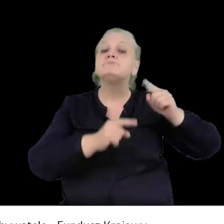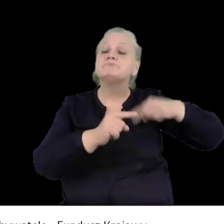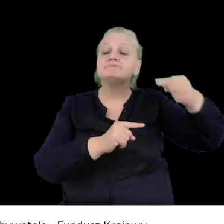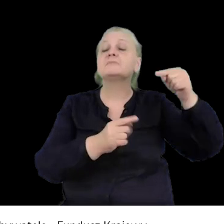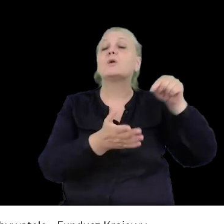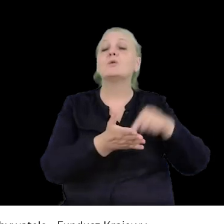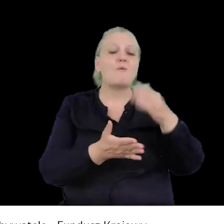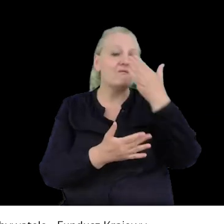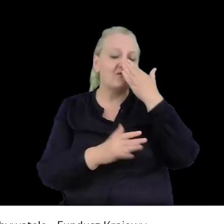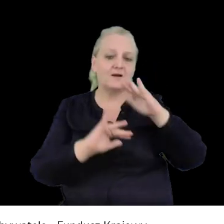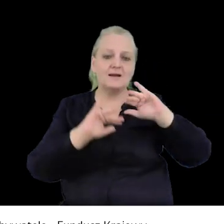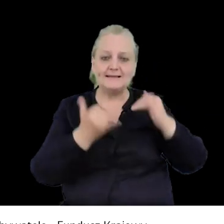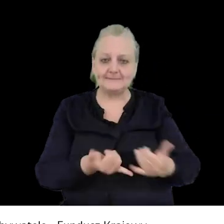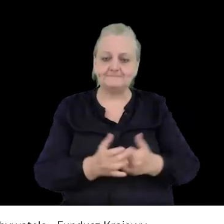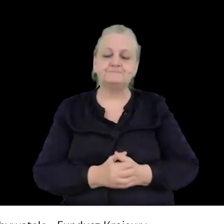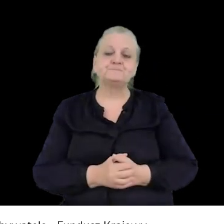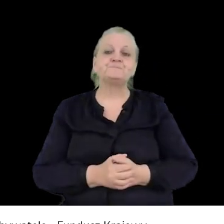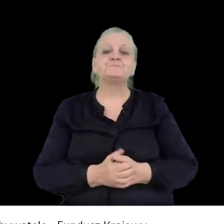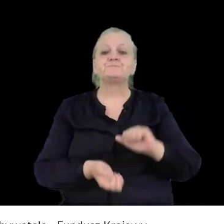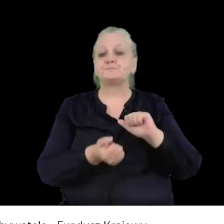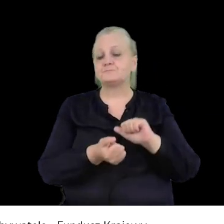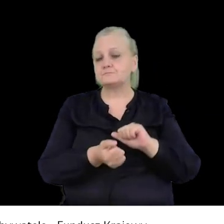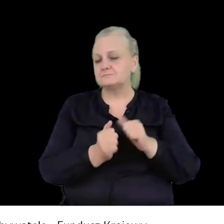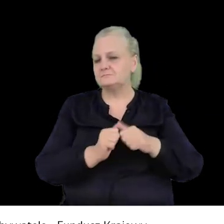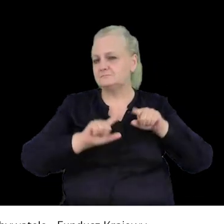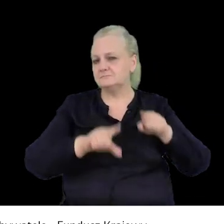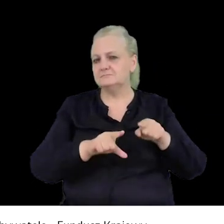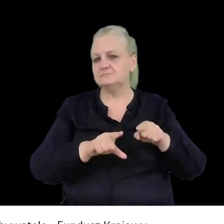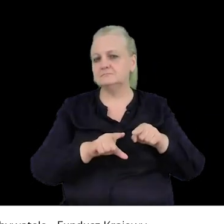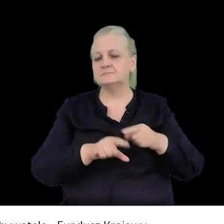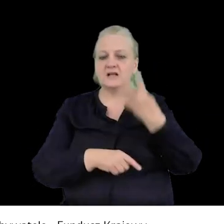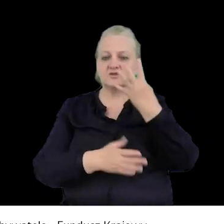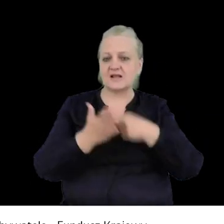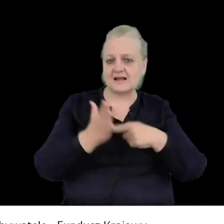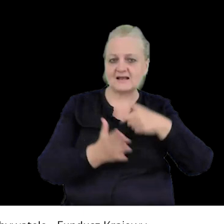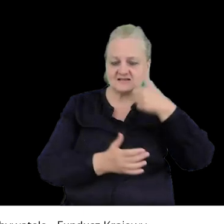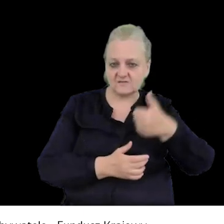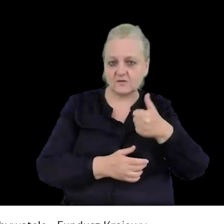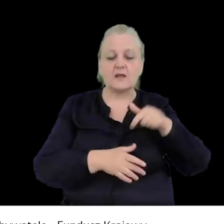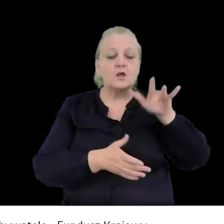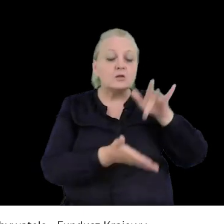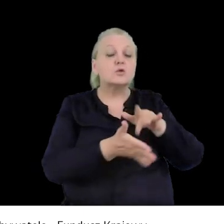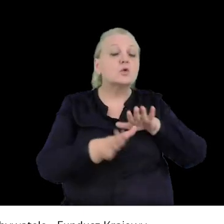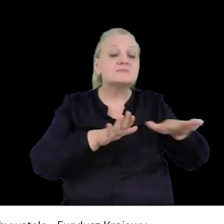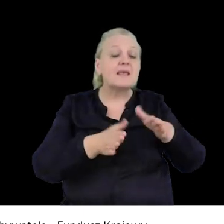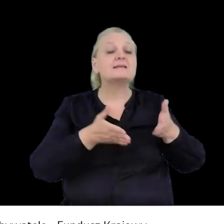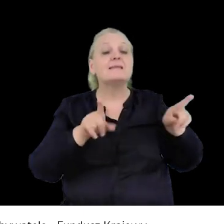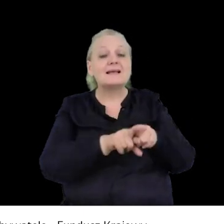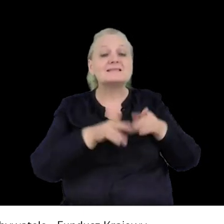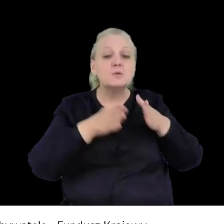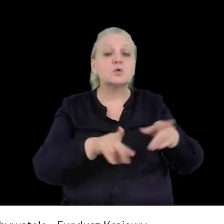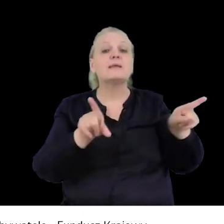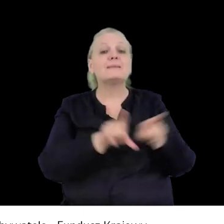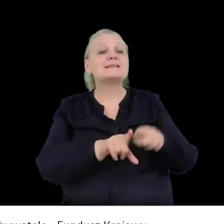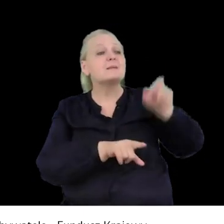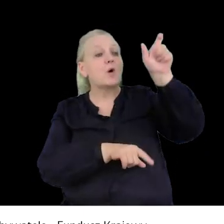to jest takie, które albo jest organizowane co najmniej cztery razy do roku w tym samym miejscu albo na tej samym teresie przez tę samą osobę